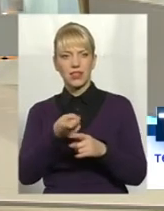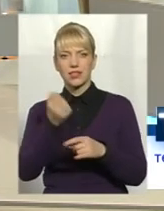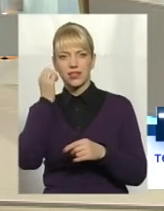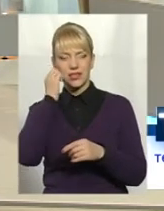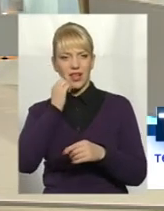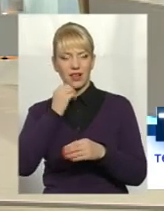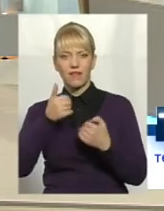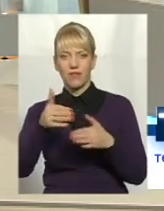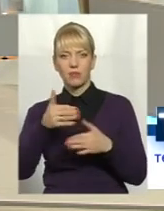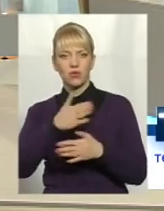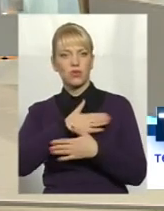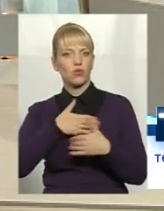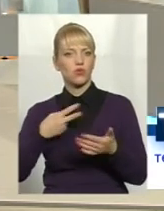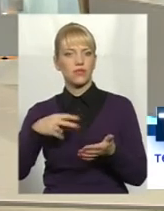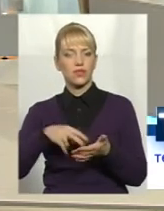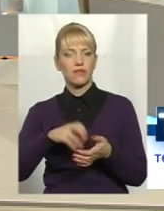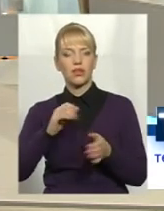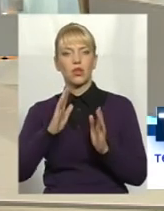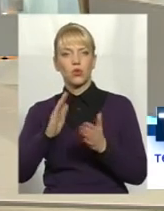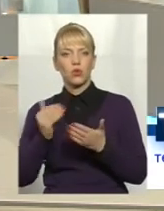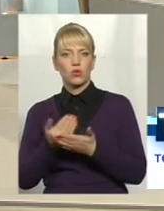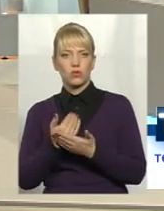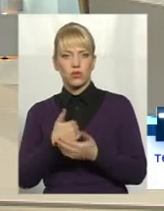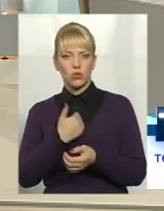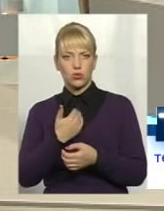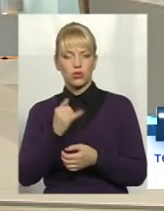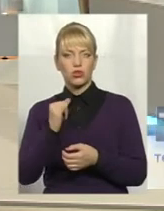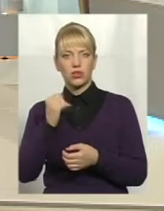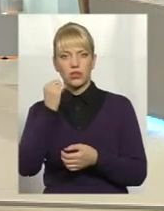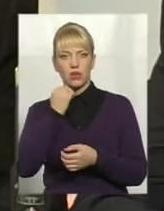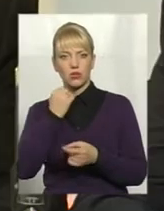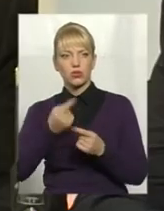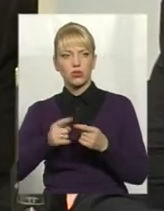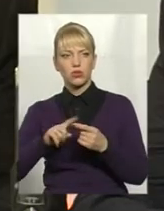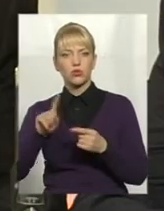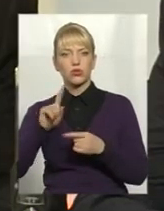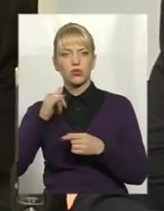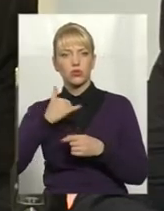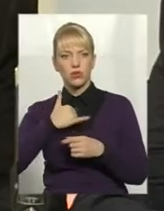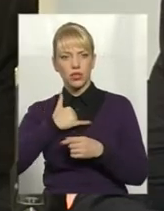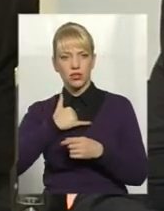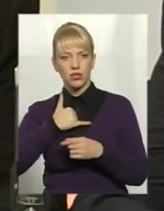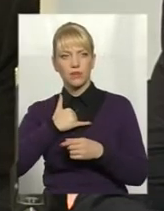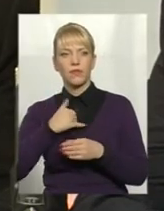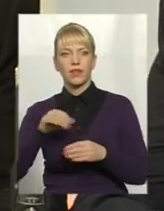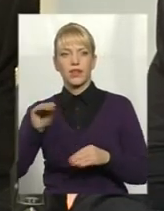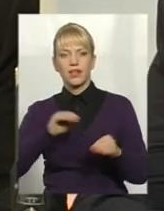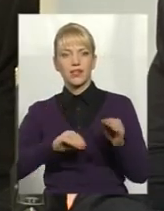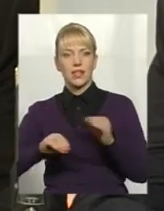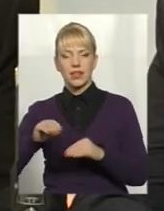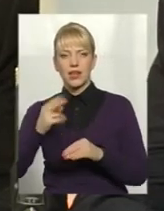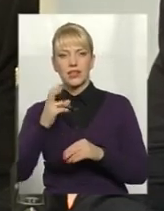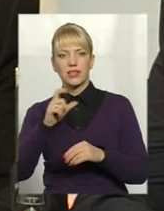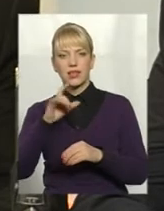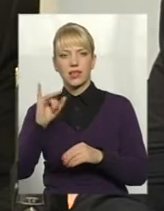випуску ставати не хочуть, а до нової техніки вони йдуть. І дякуючи тому, що у нас все-таки складальні цехи, вони